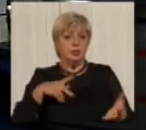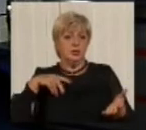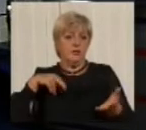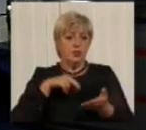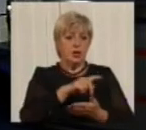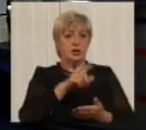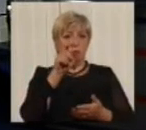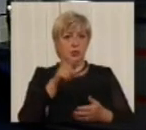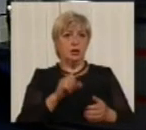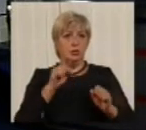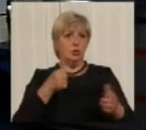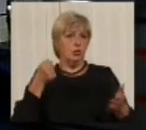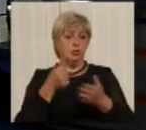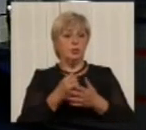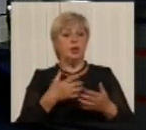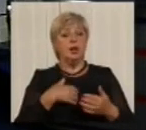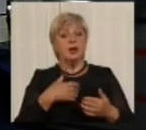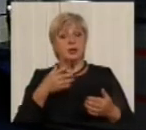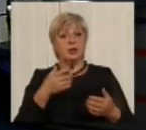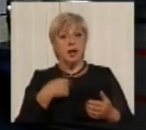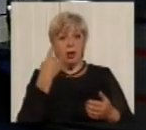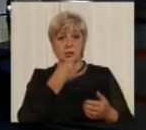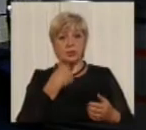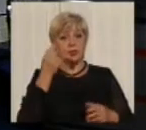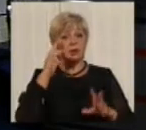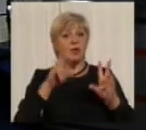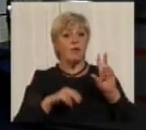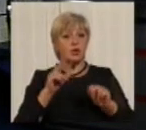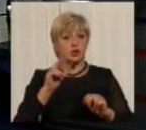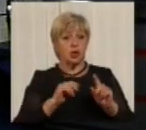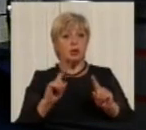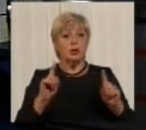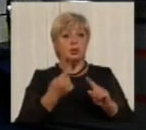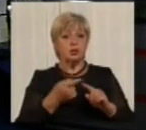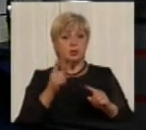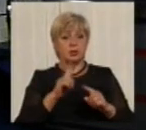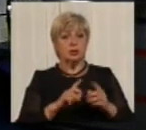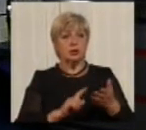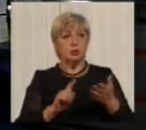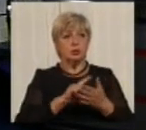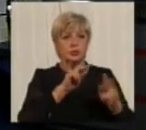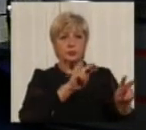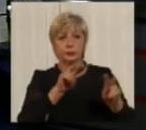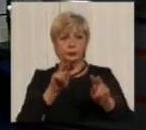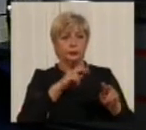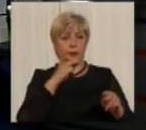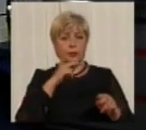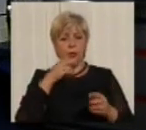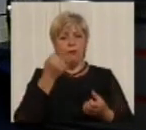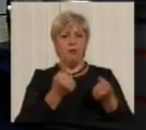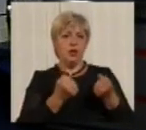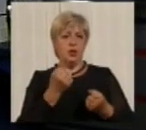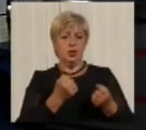насмір. Я особисто вважаю, що це повинен був реагувати водій саме, тому що він